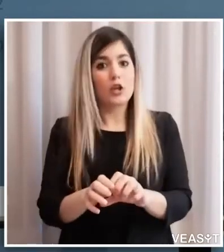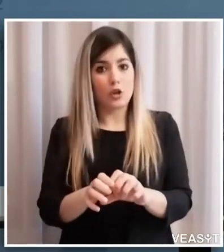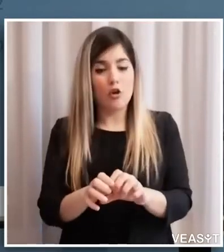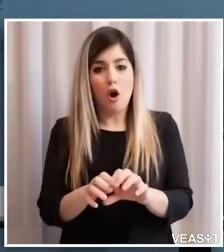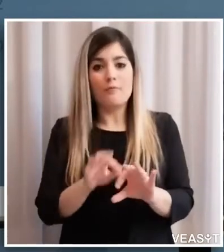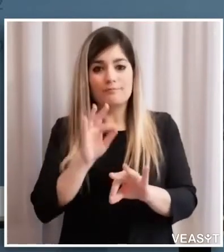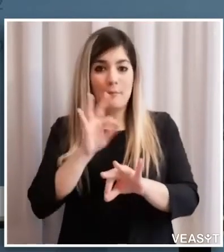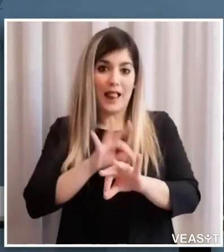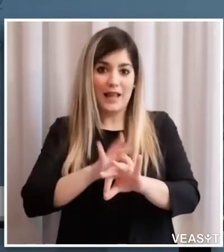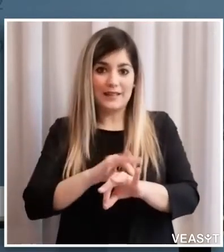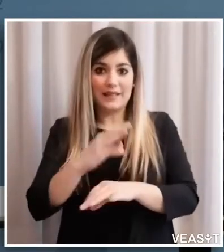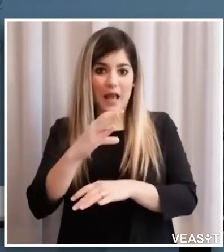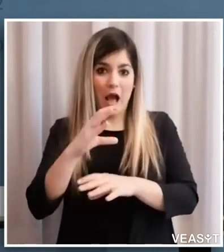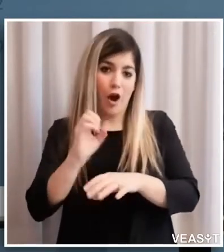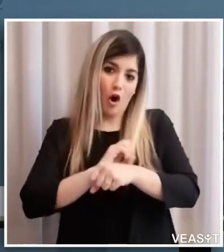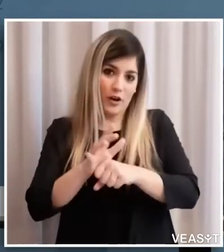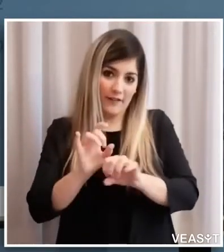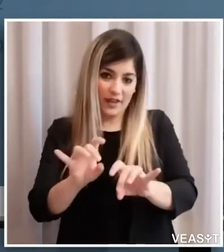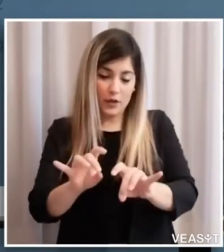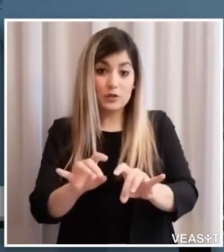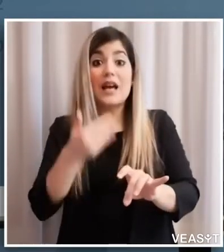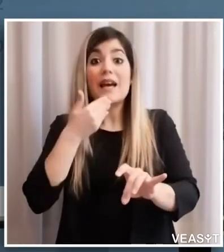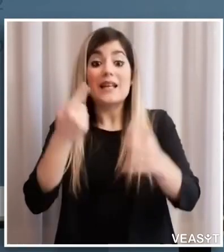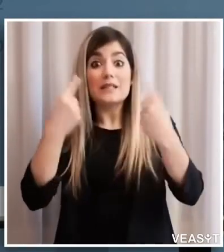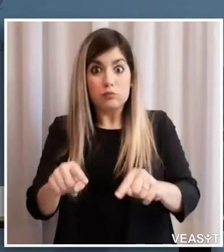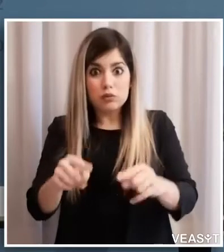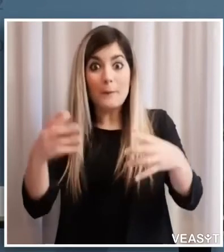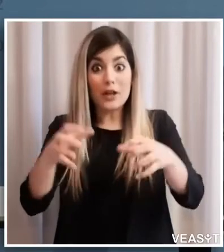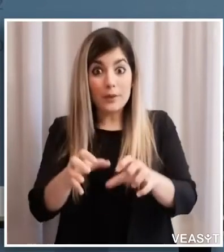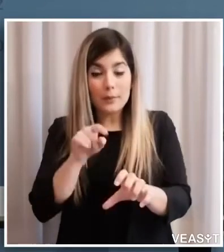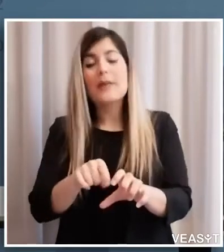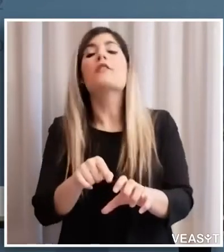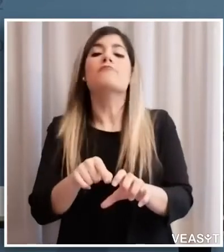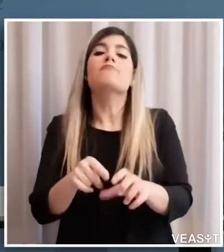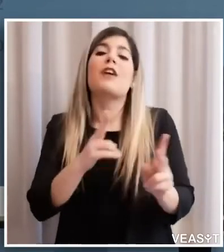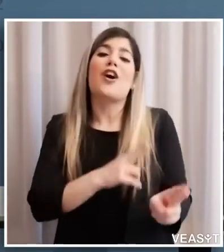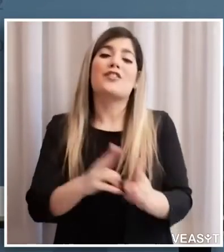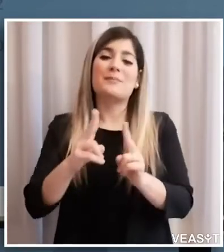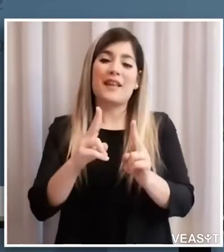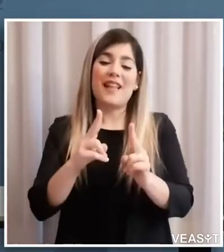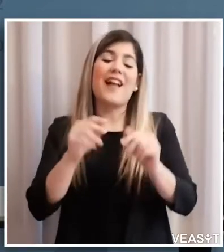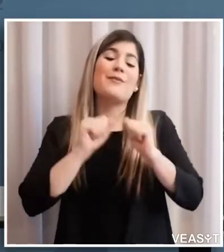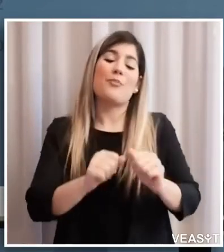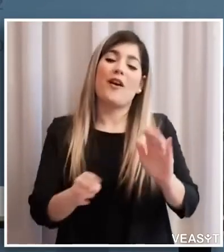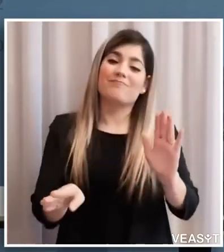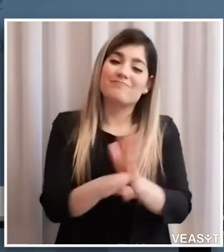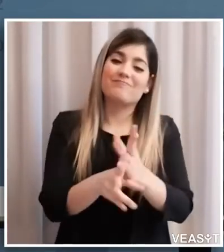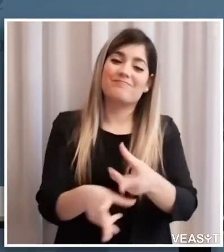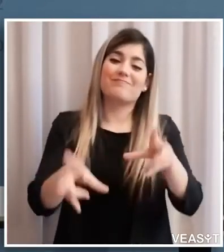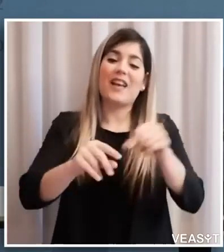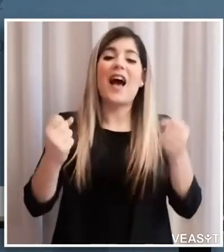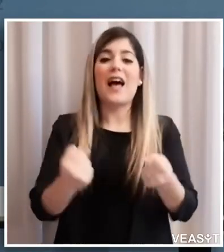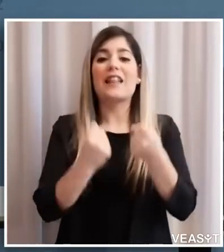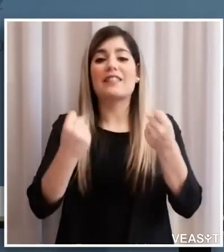con la malattia Covid-19, permette agli ospedali, alle nostre strutture ospedaliere, di ripartire anche con l